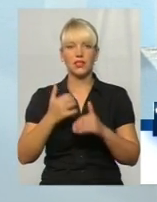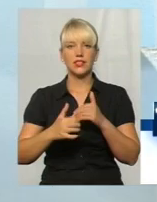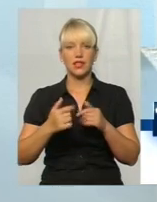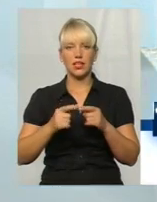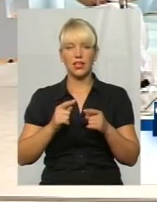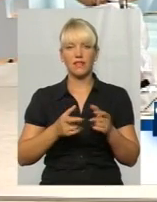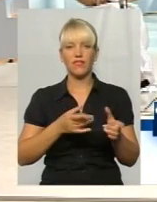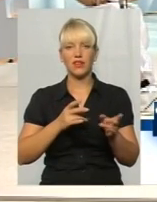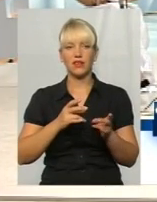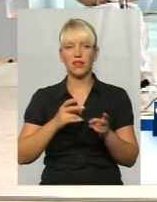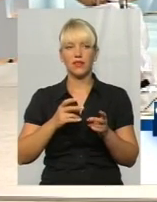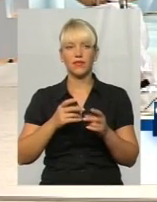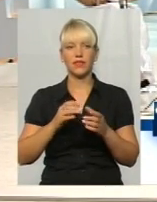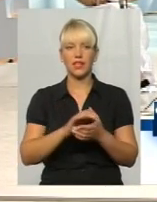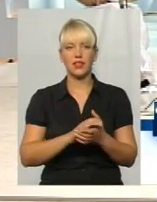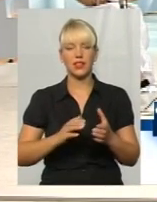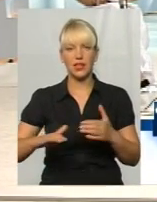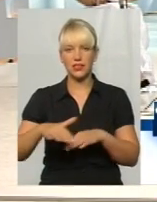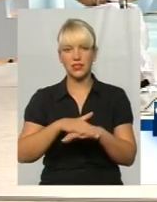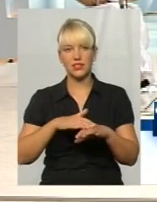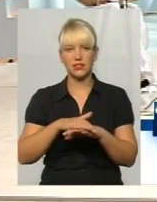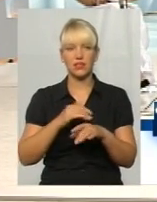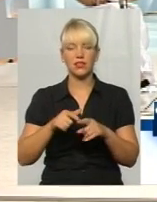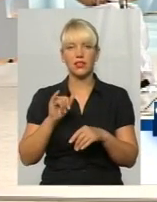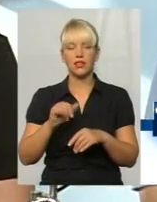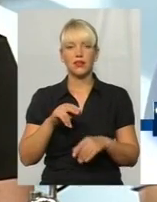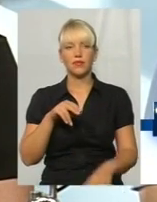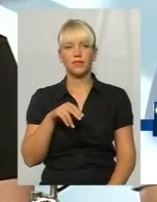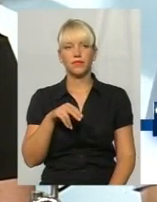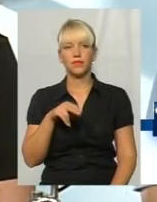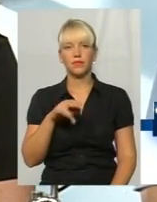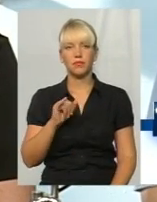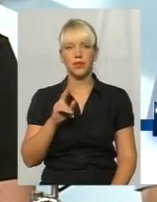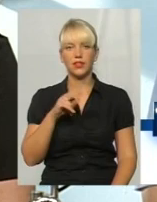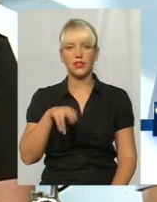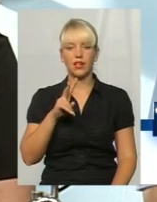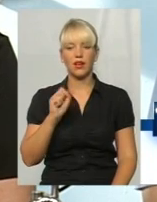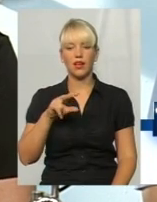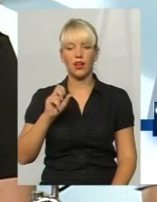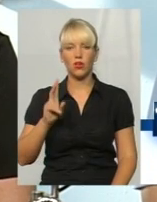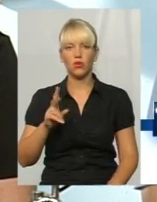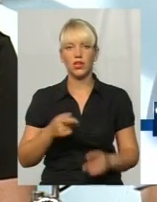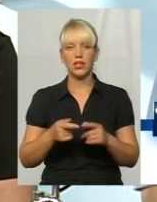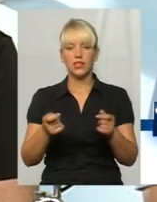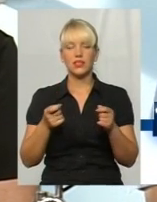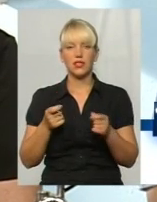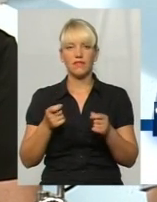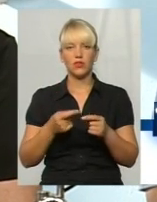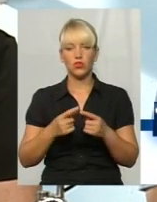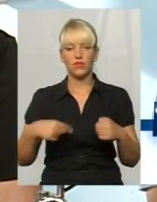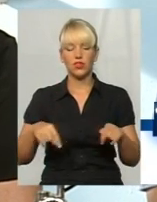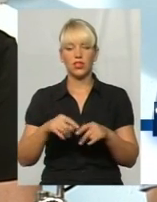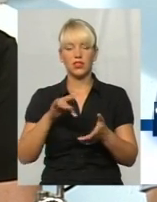Поруч із нею пан Вадим Миколаївич Підкалюк, завідувач відділенням центру СНІДу.